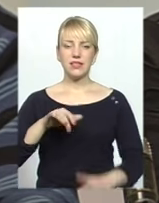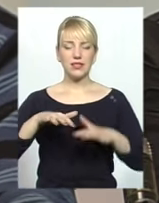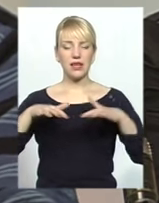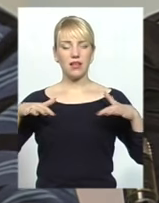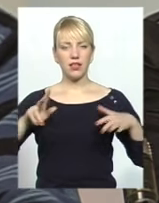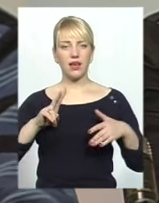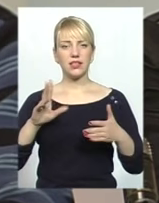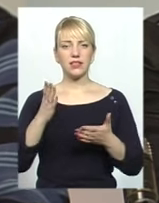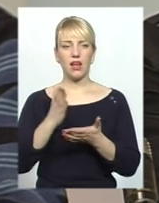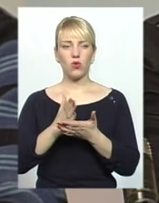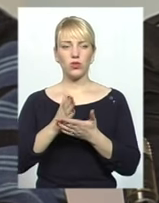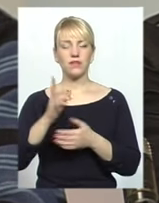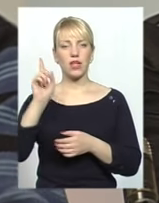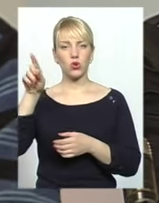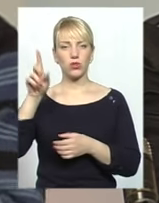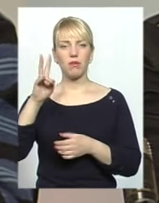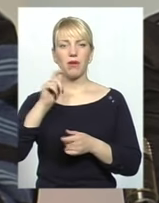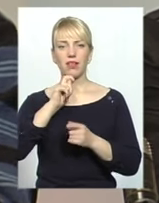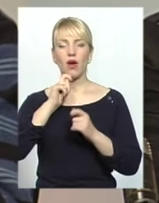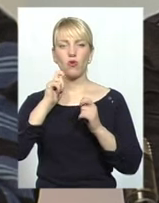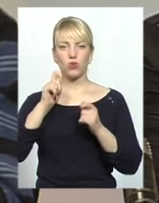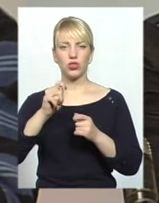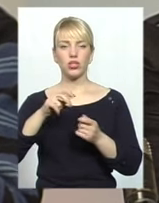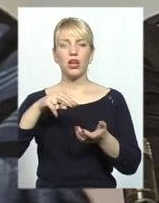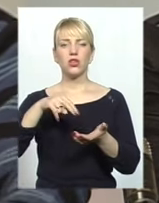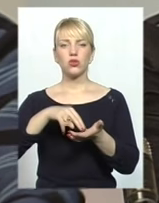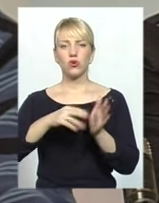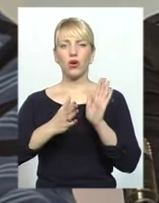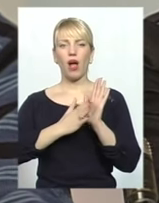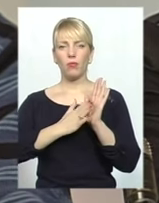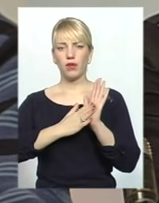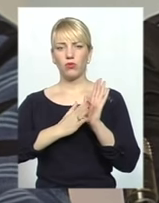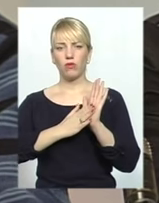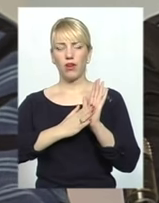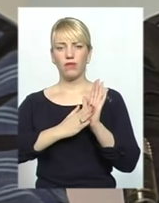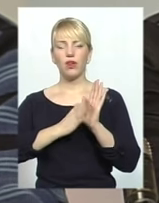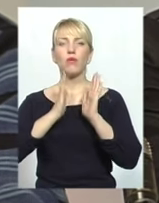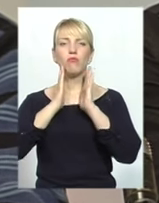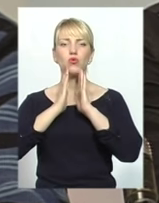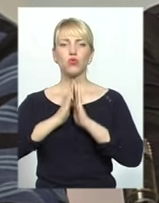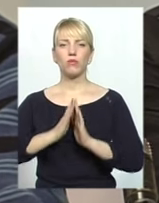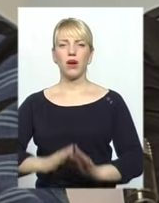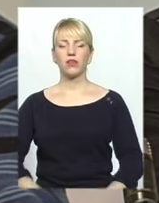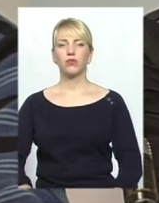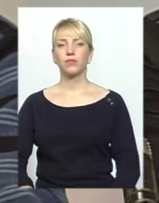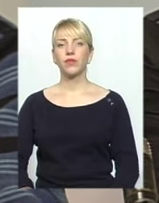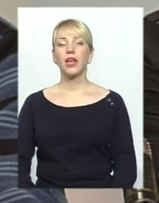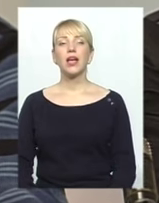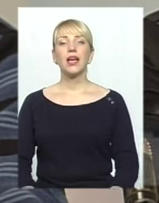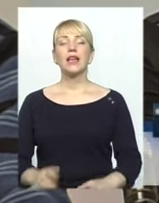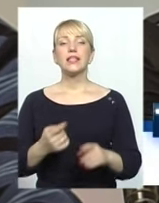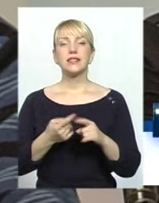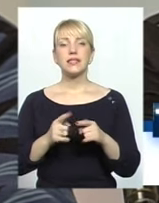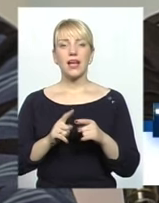знаходився тоді, при нагородженні, стоя оплодував мусульманину. Це доказує